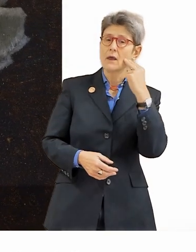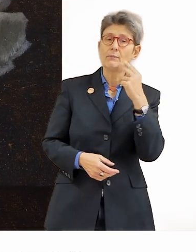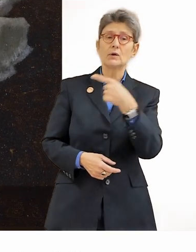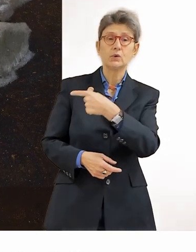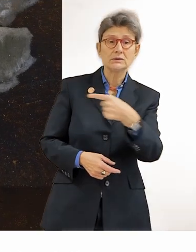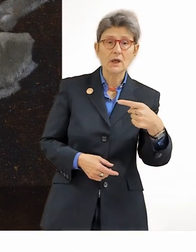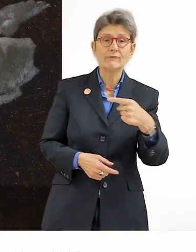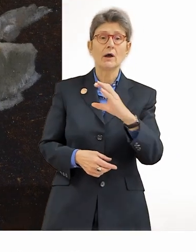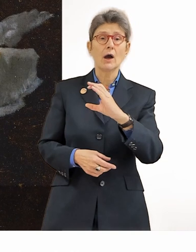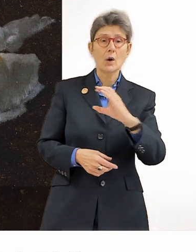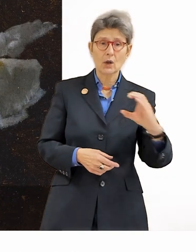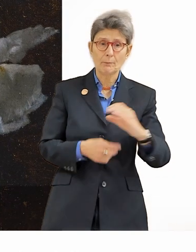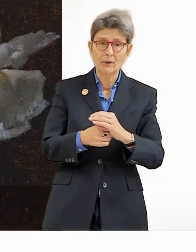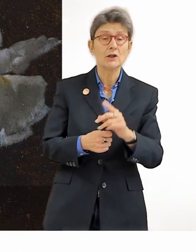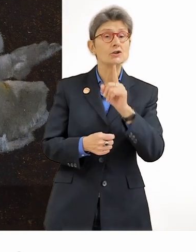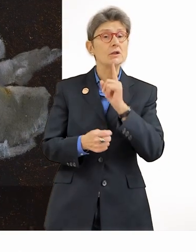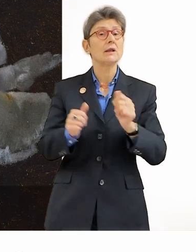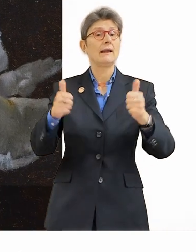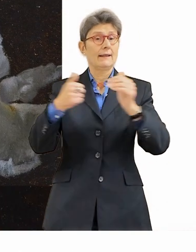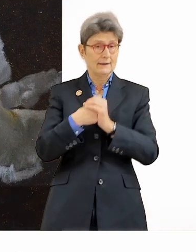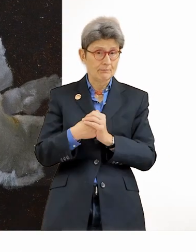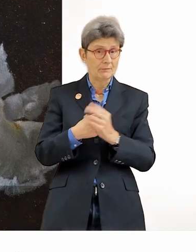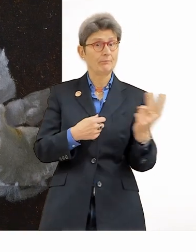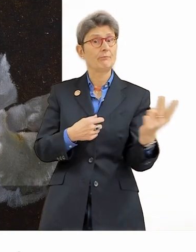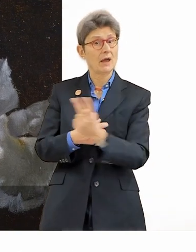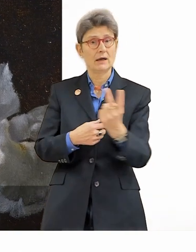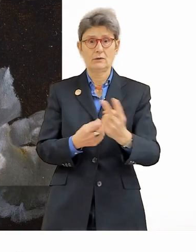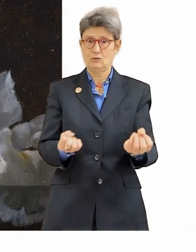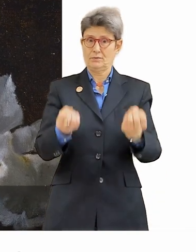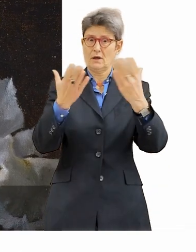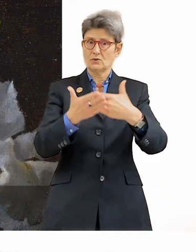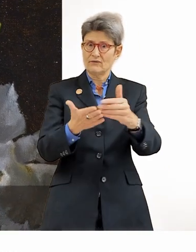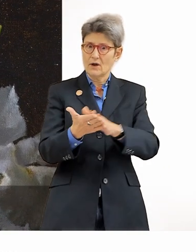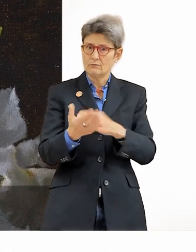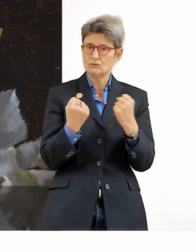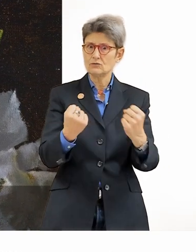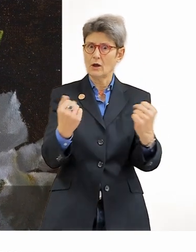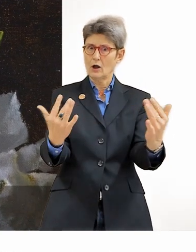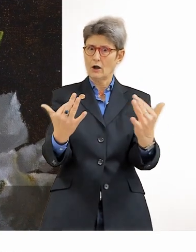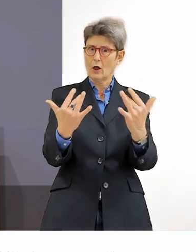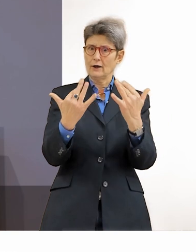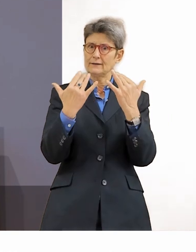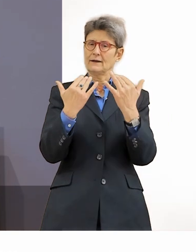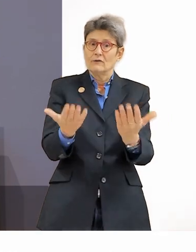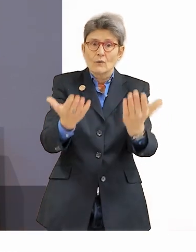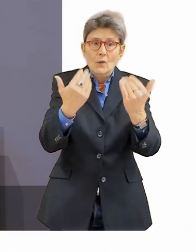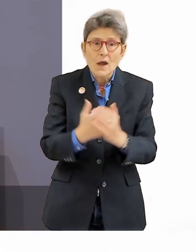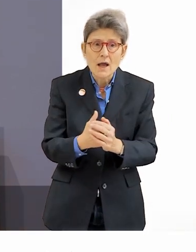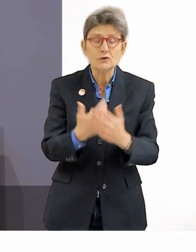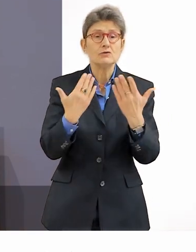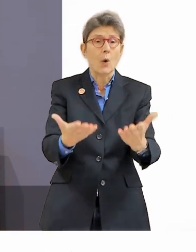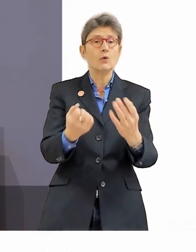Beide Stillleben überraschen besonders durch ihre farbliche Leuchtkraft, die sich aus dem starken Kontrast zum dunklen, erdigen